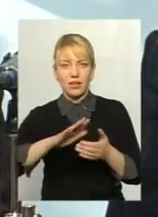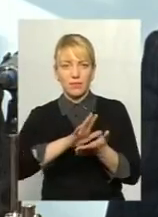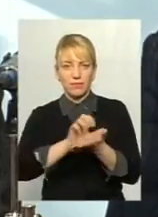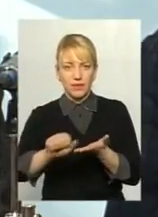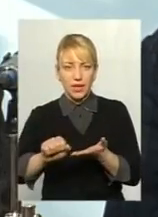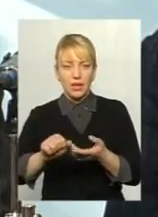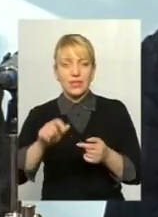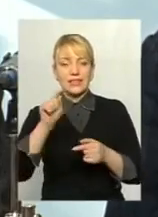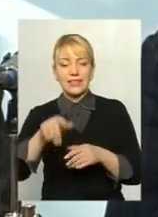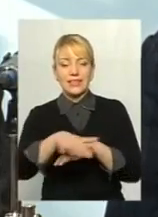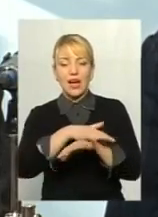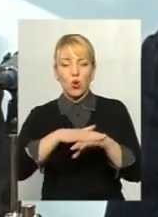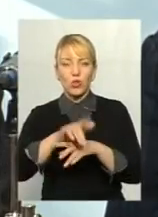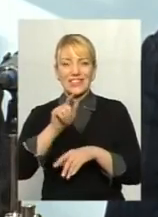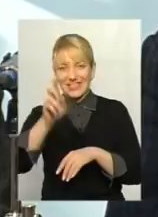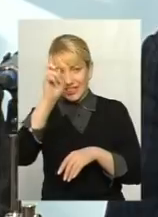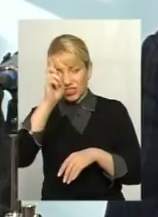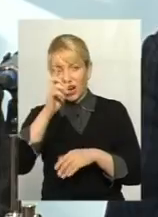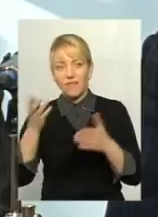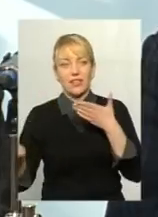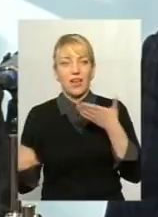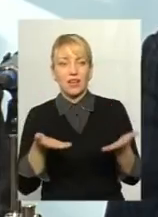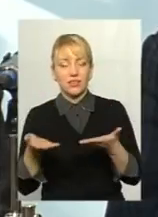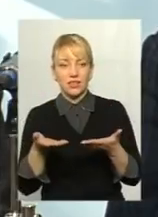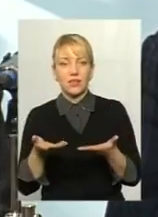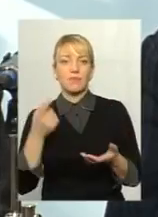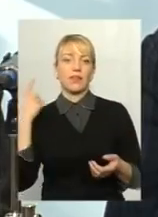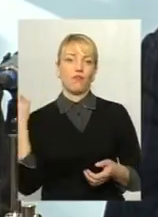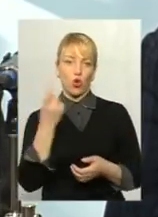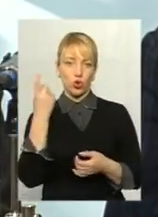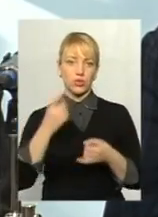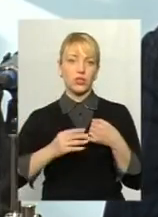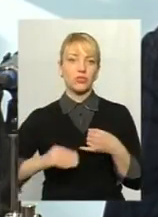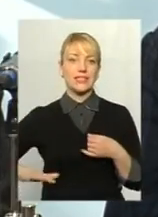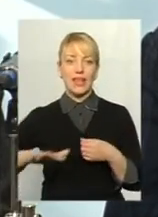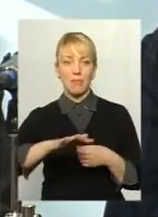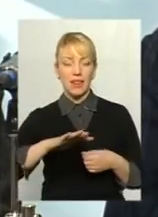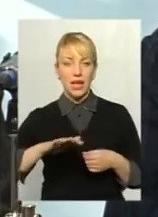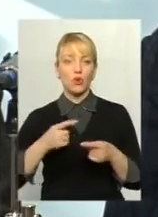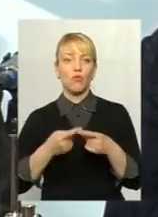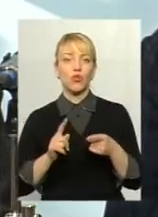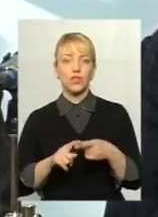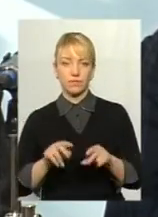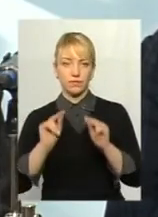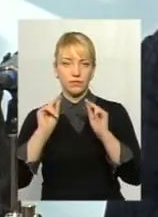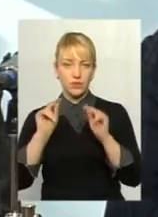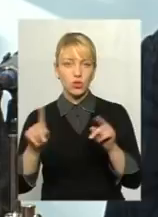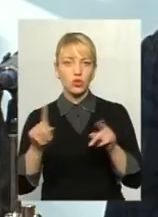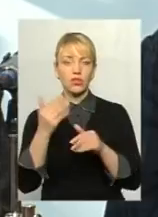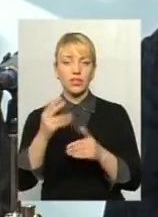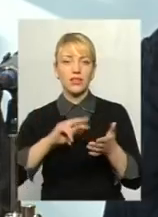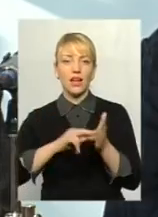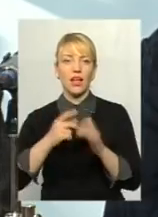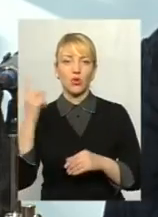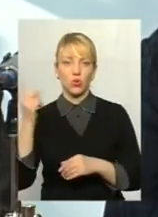народи і ті держави, які володіють землею, вони гарантовано, що їхня економіка